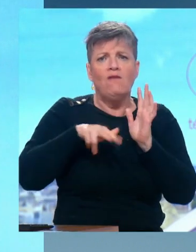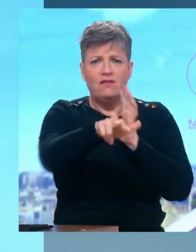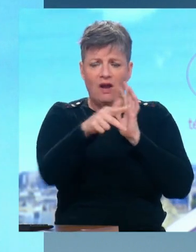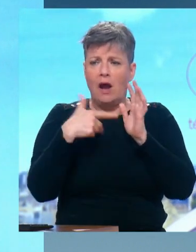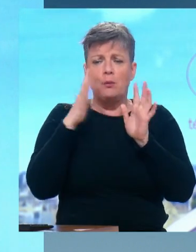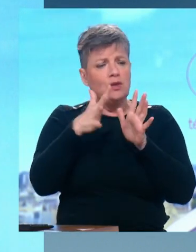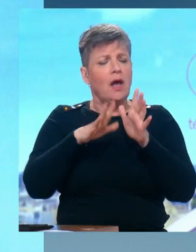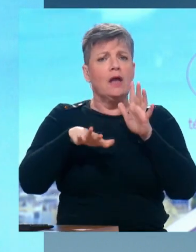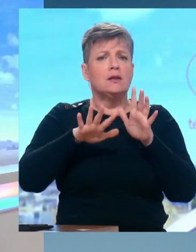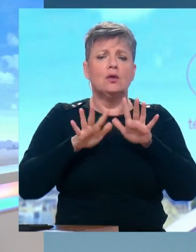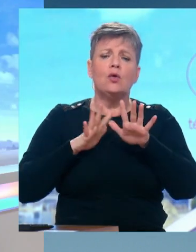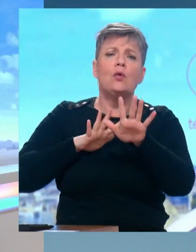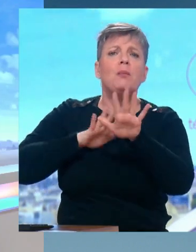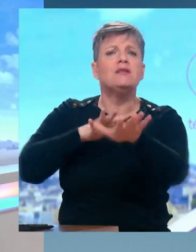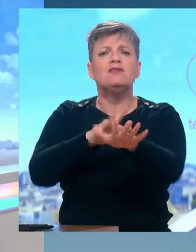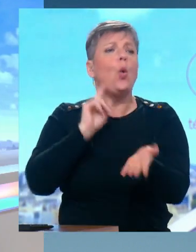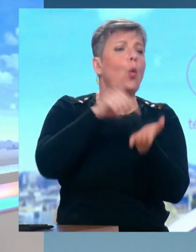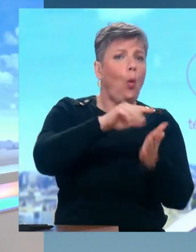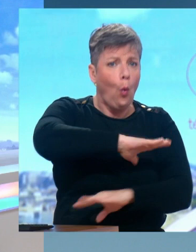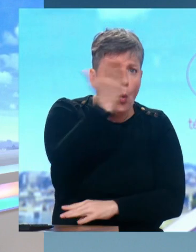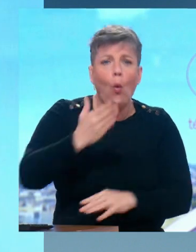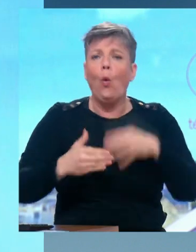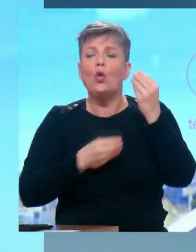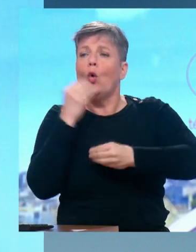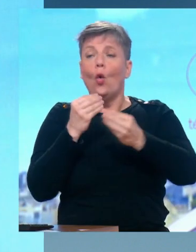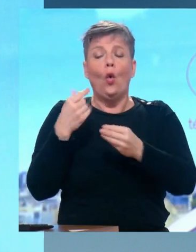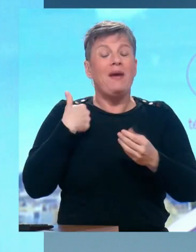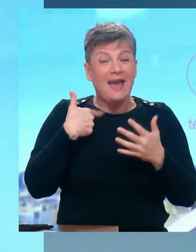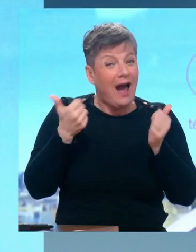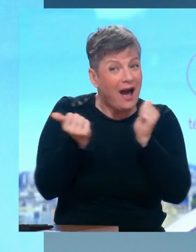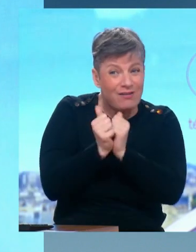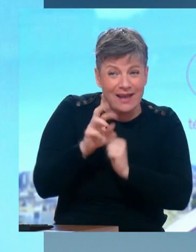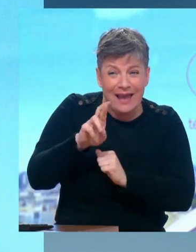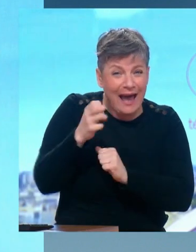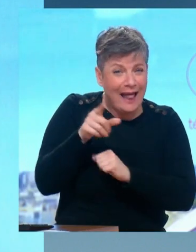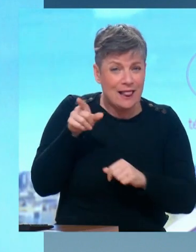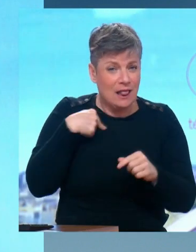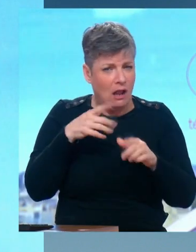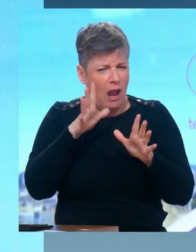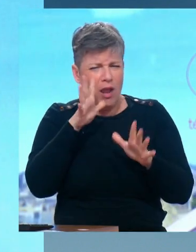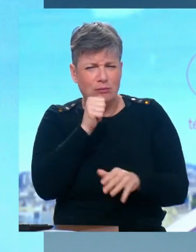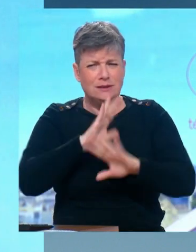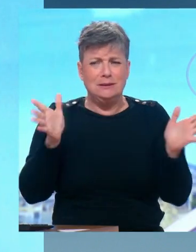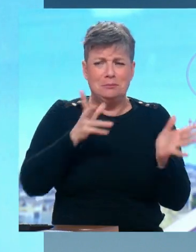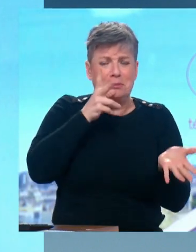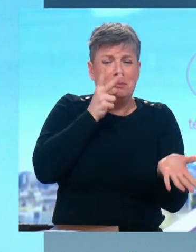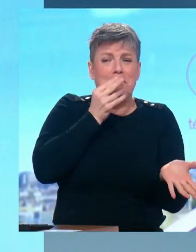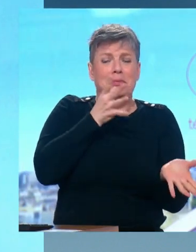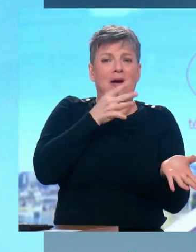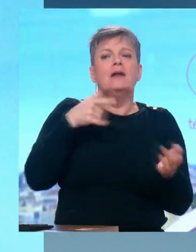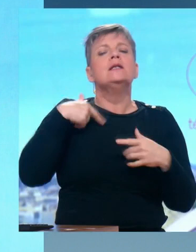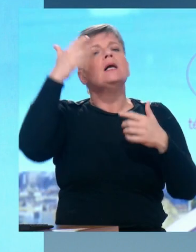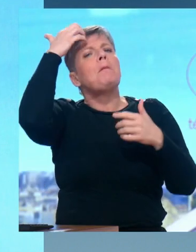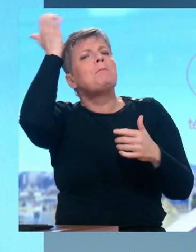à un autre endroit, mais pas avec eux. C'est incompréhensible. – Regardez le tweet de Jean-Luc